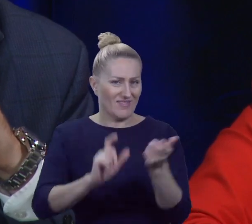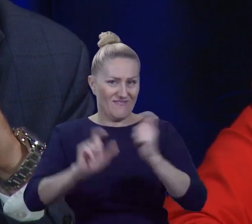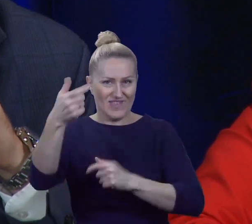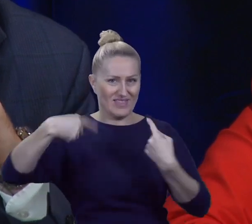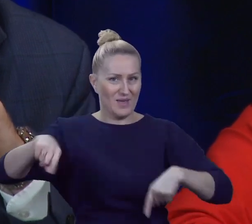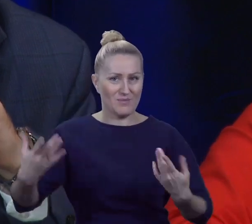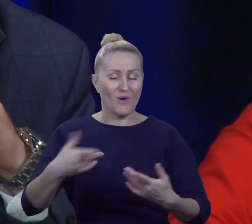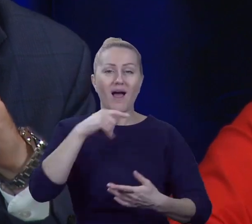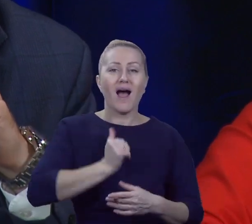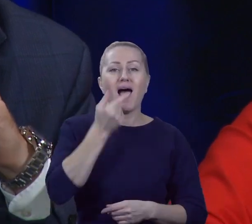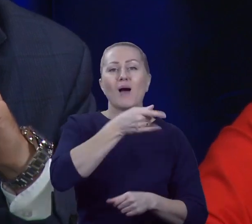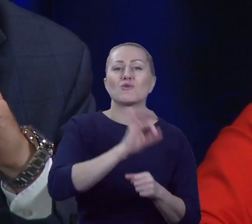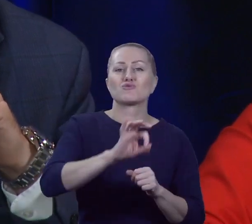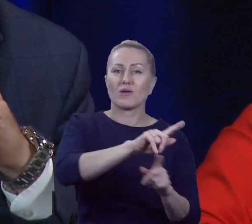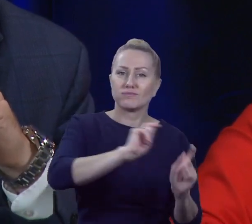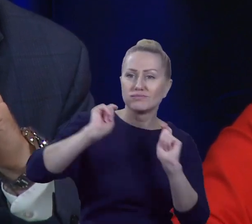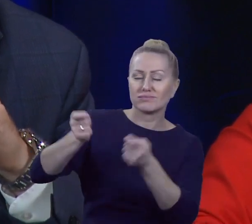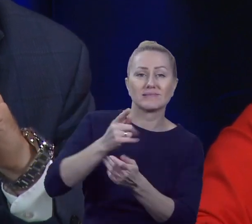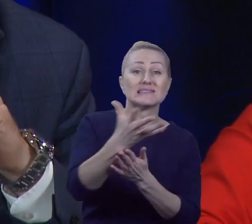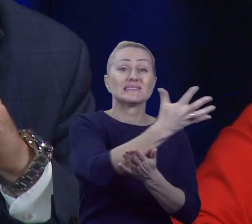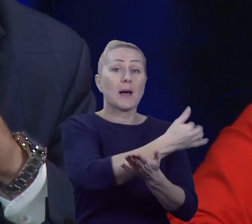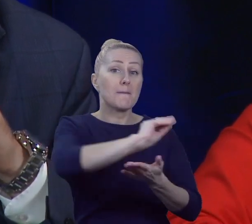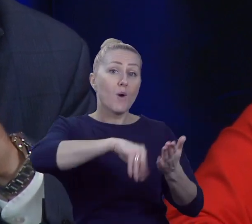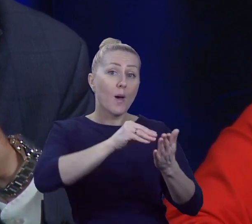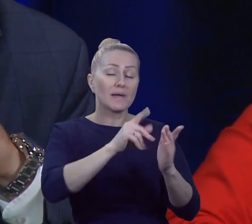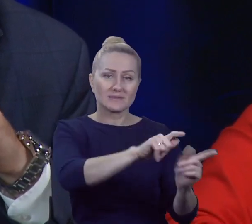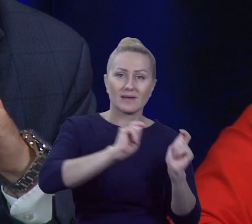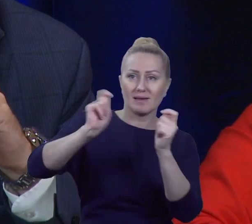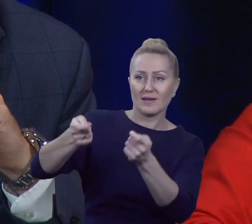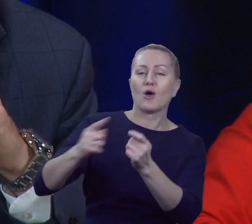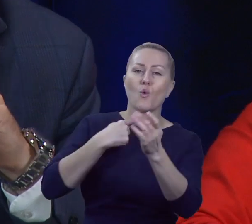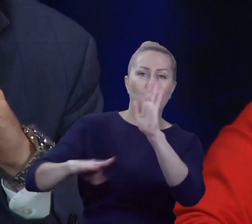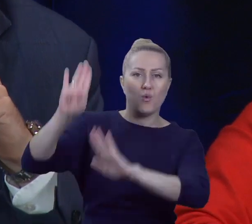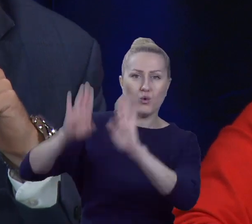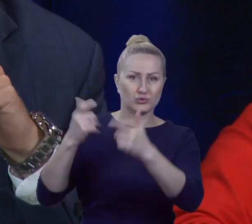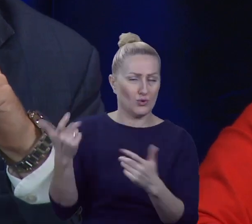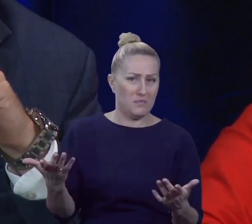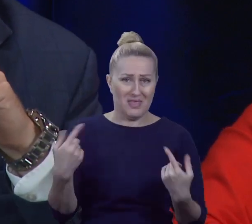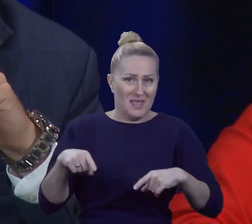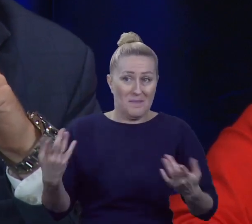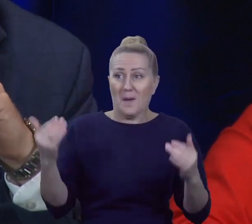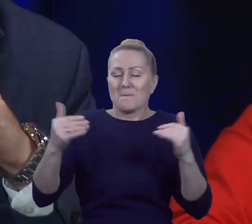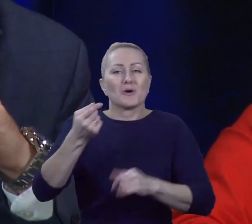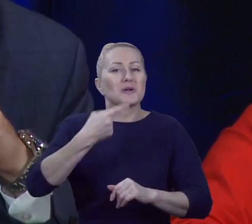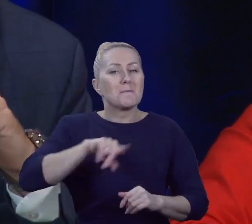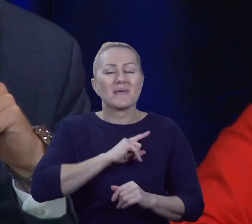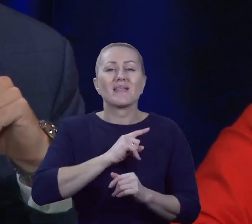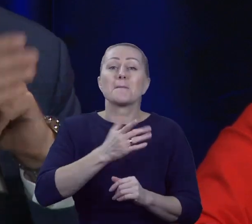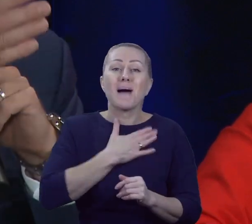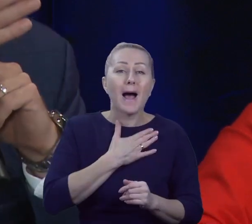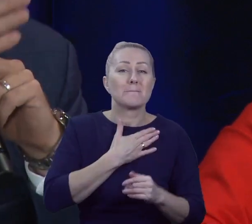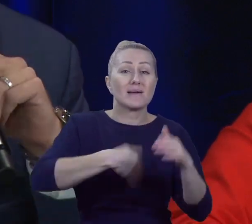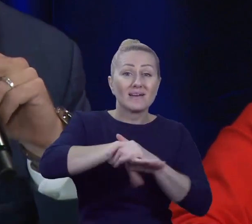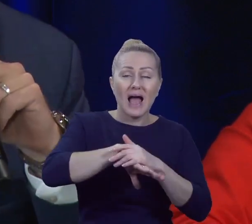taki projekt został złożony, zebrały podpisy i żeby było głosowanie. Także różne, może nie potrafimy do końca z tego korzystać, ale